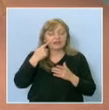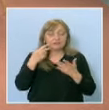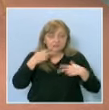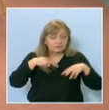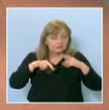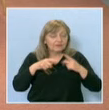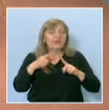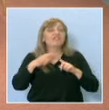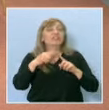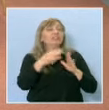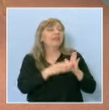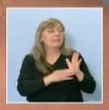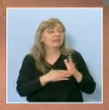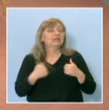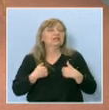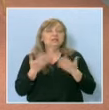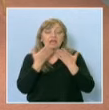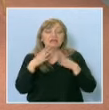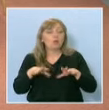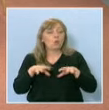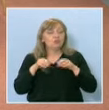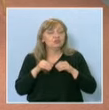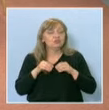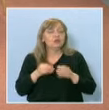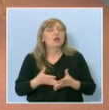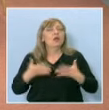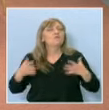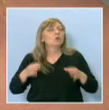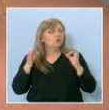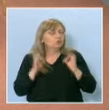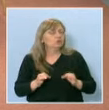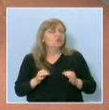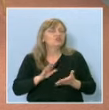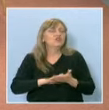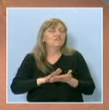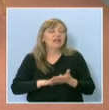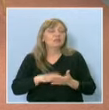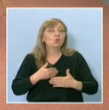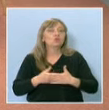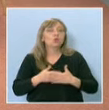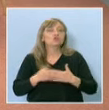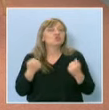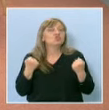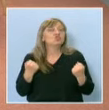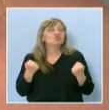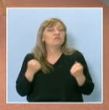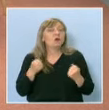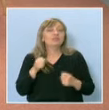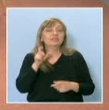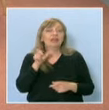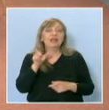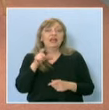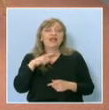самата тема. Ние научихме много подробни факти относно живота на Левски. много